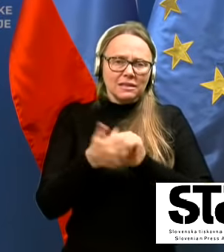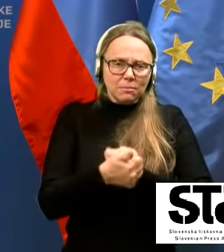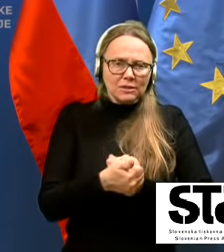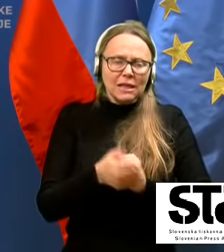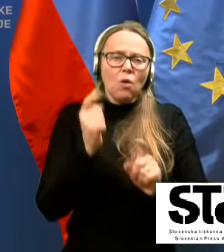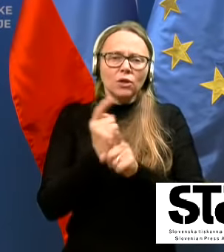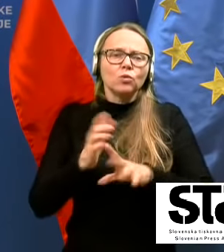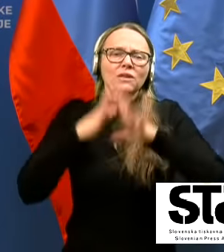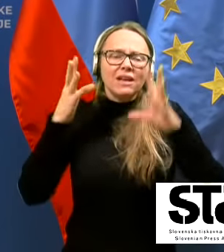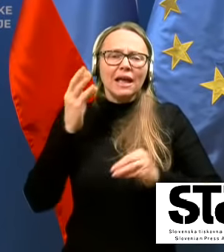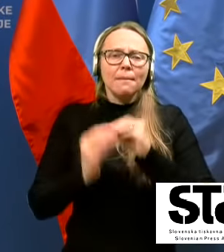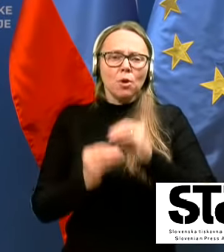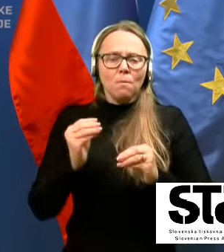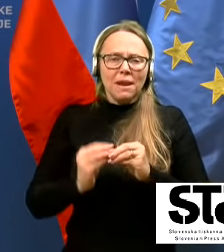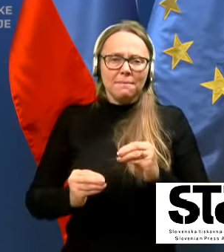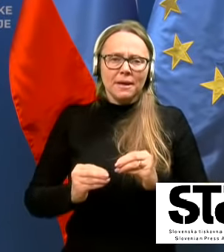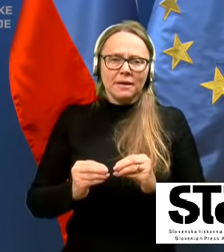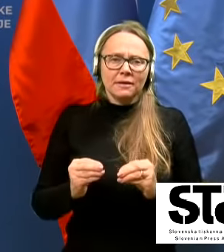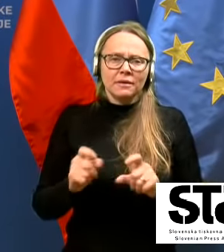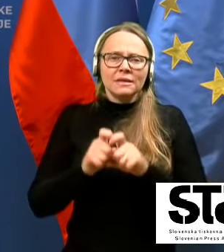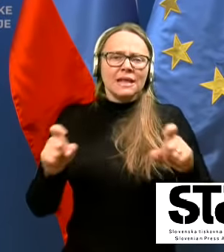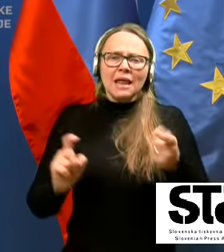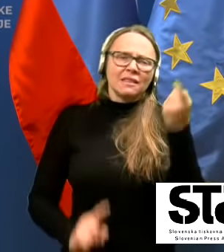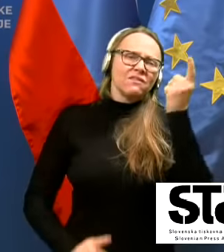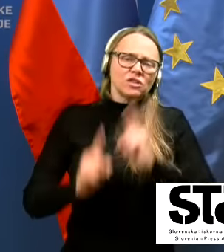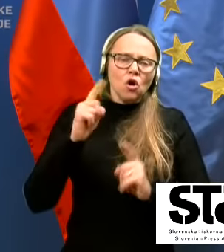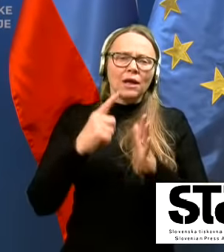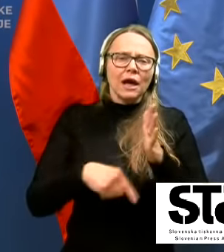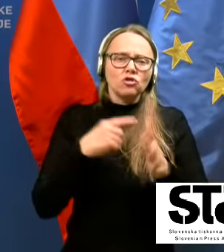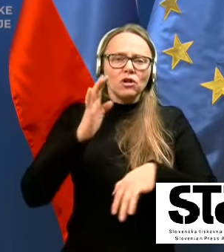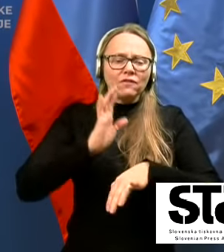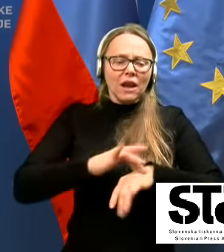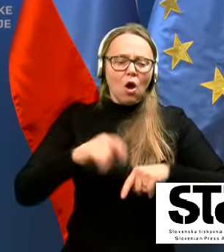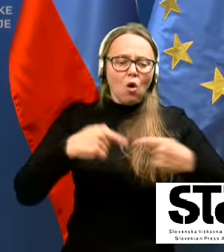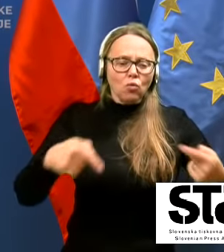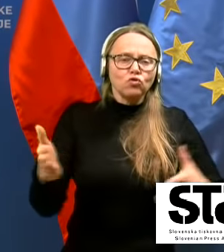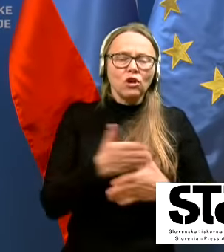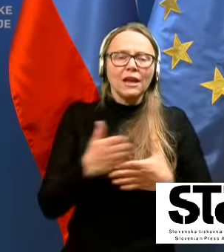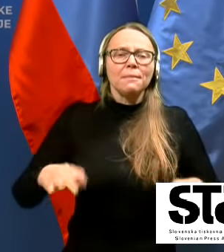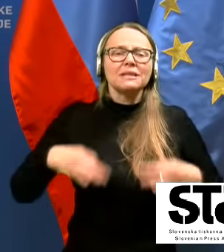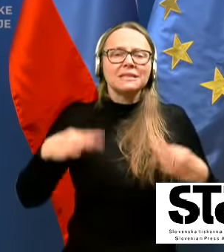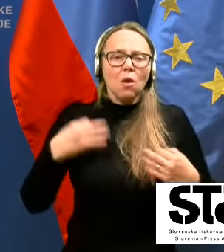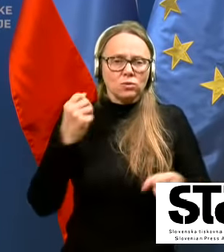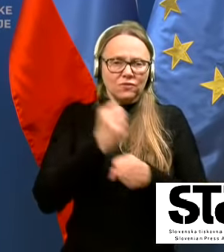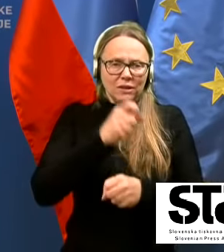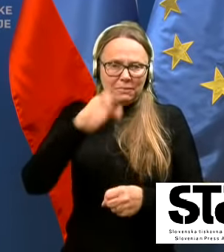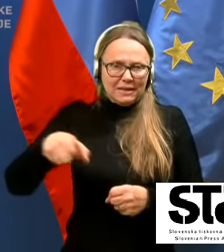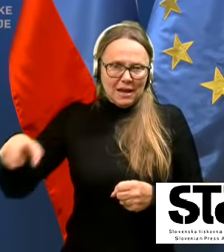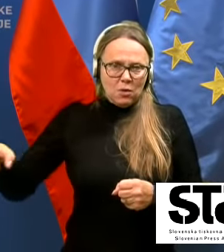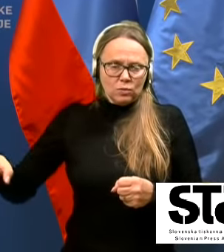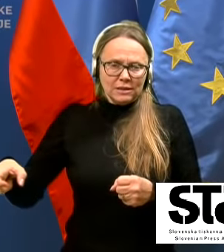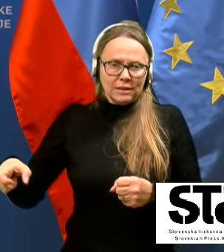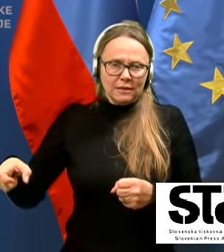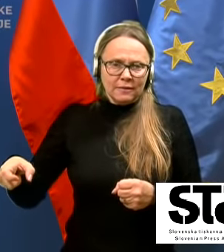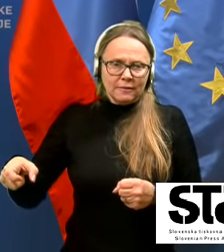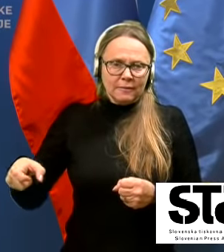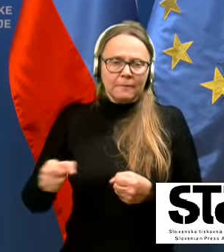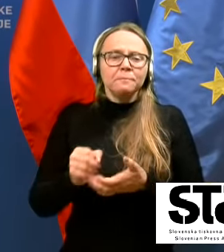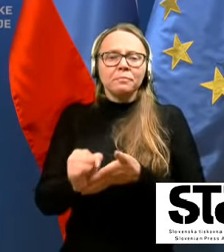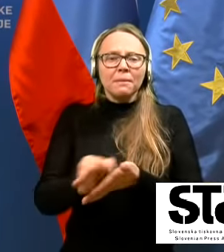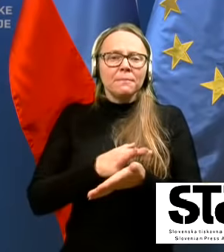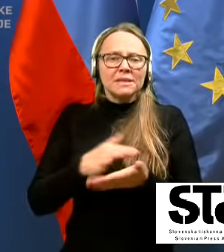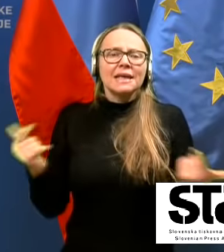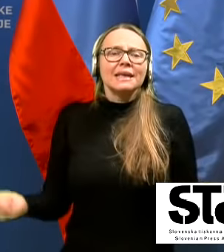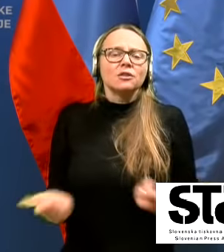tudi velike probleme zaradi zelo visokega števila okuženih med zdravstvenimi delavci, bi se hitro